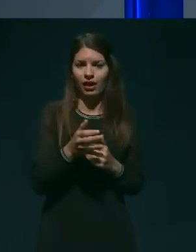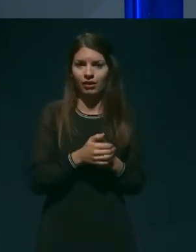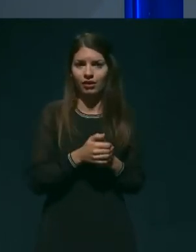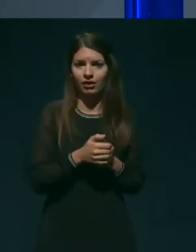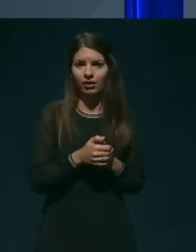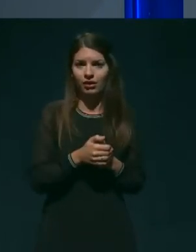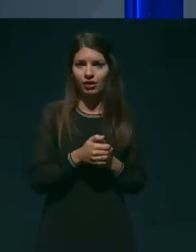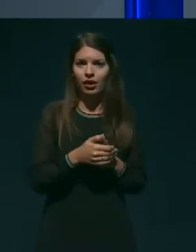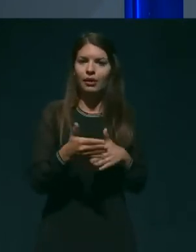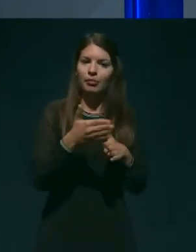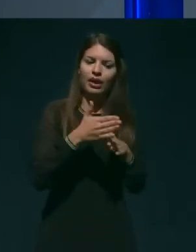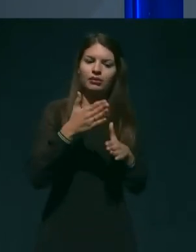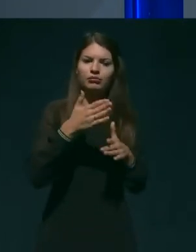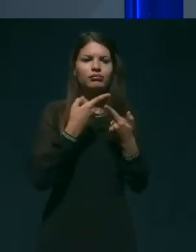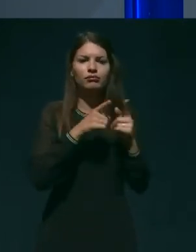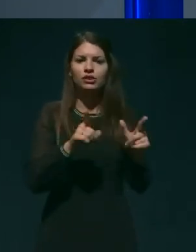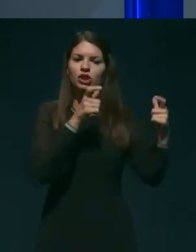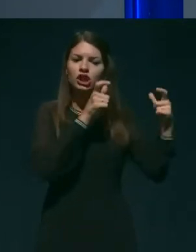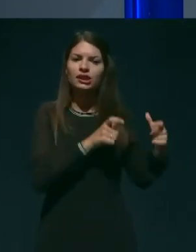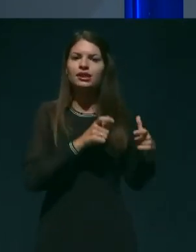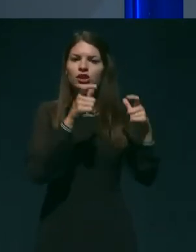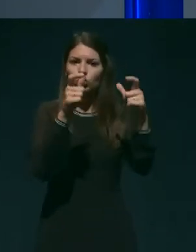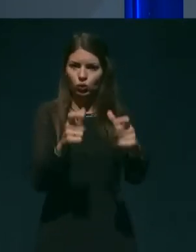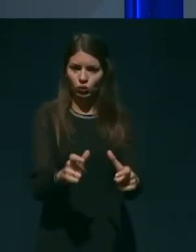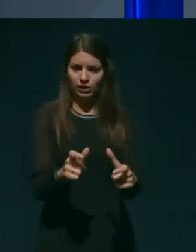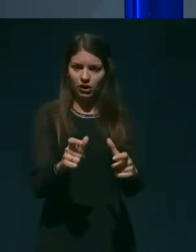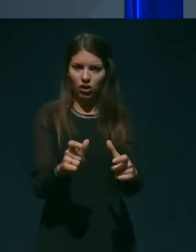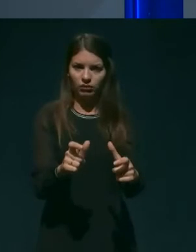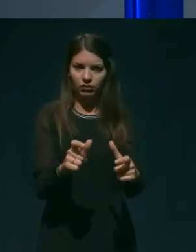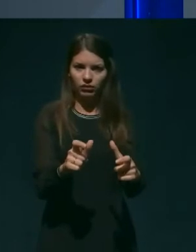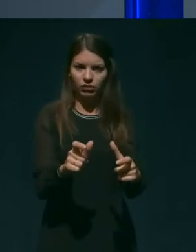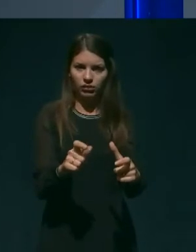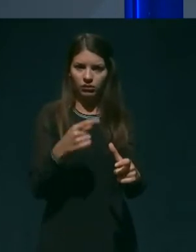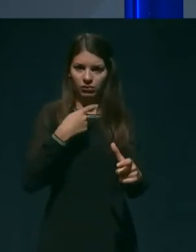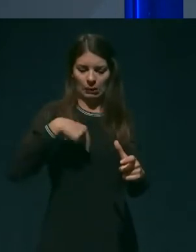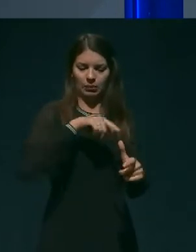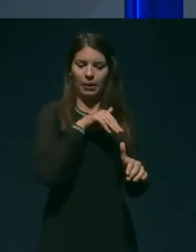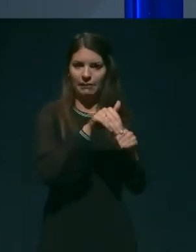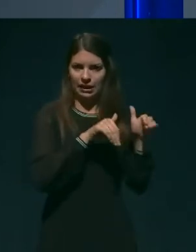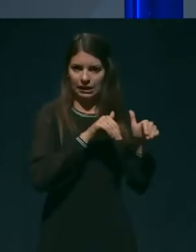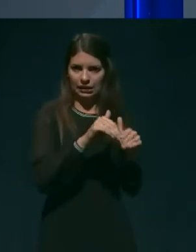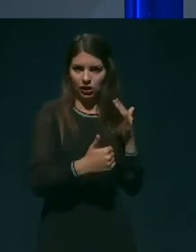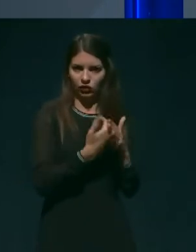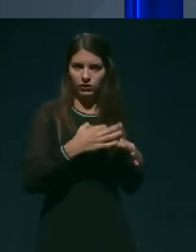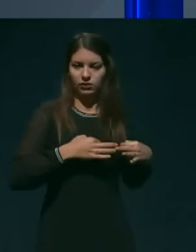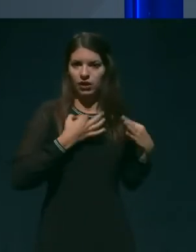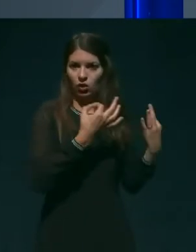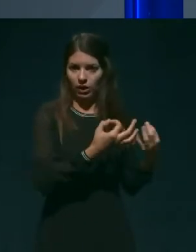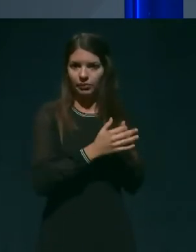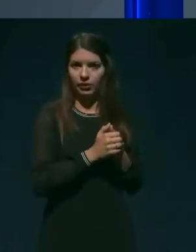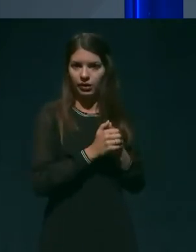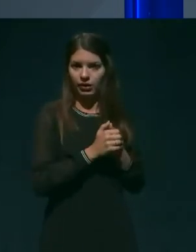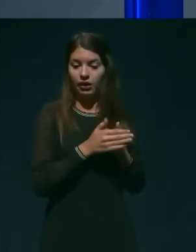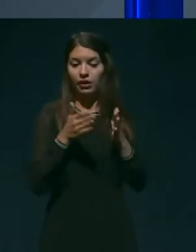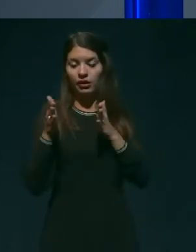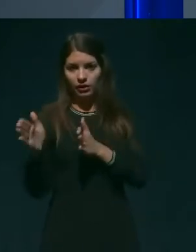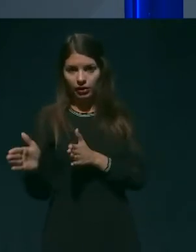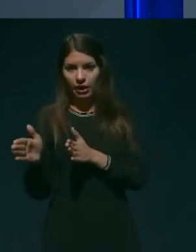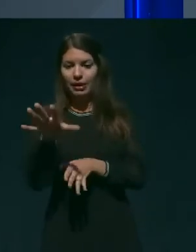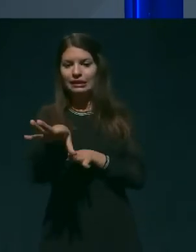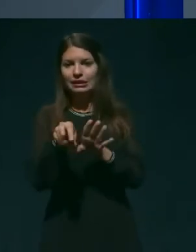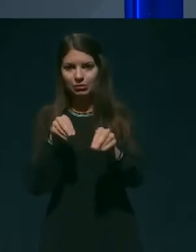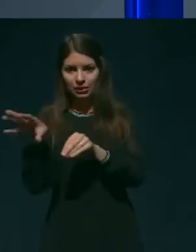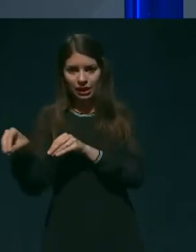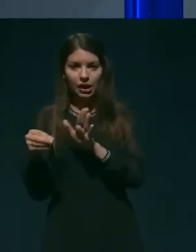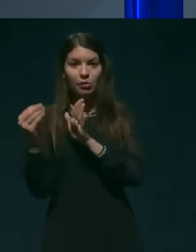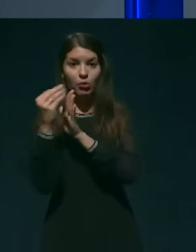med institucijo in med Ministrstvom za zdravje, med tem, ko je postopek zbiranja podatkov v strani